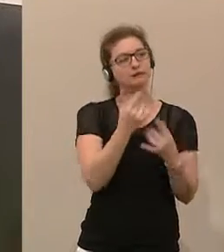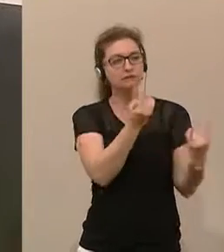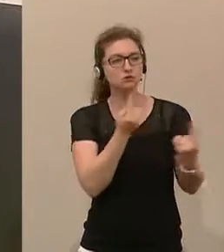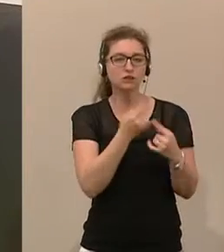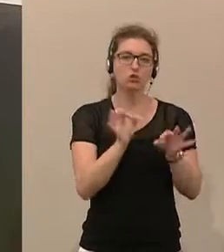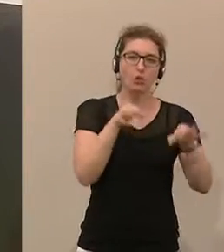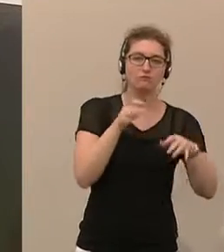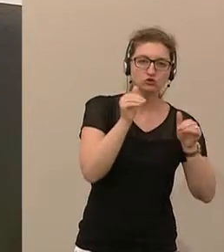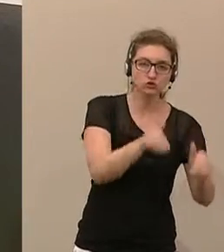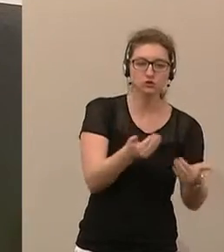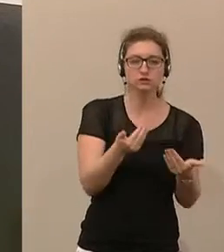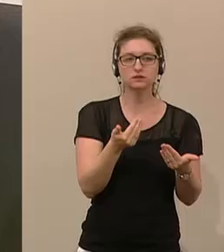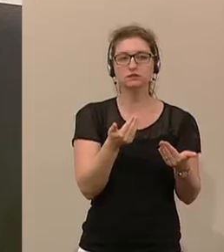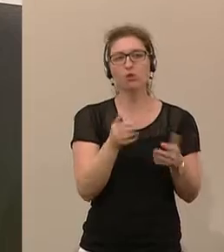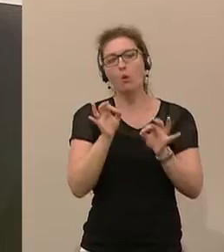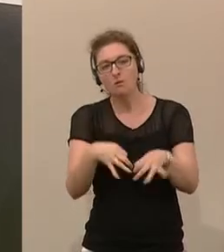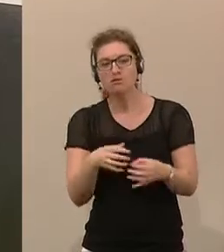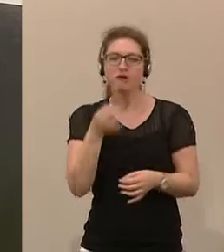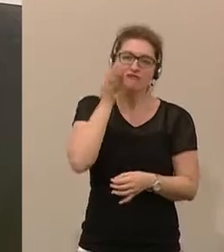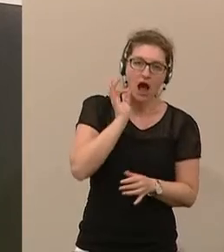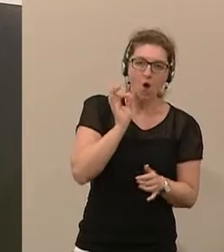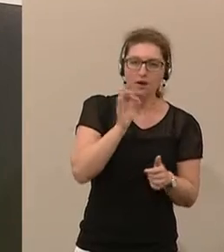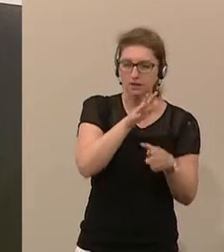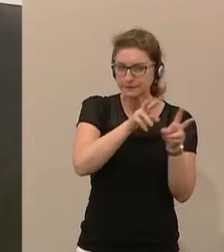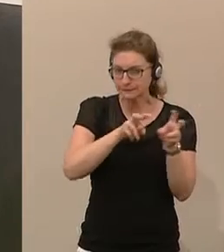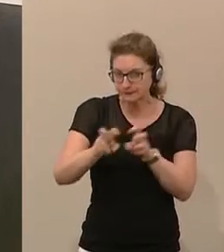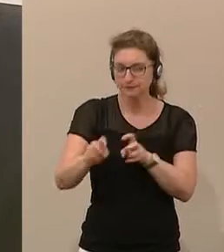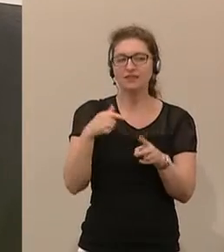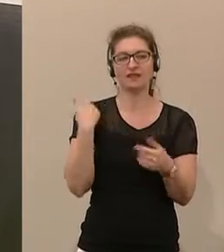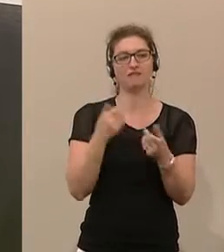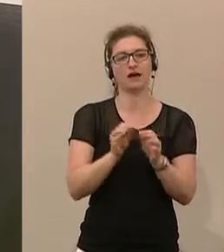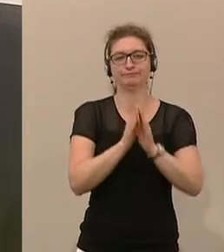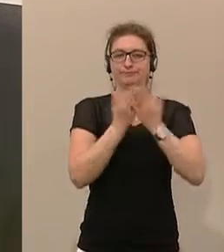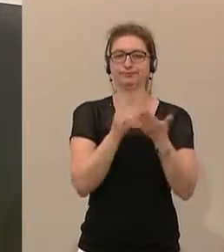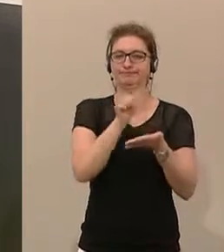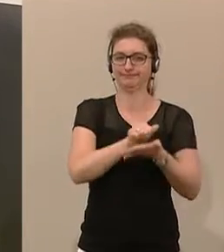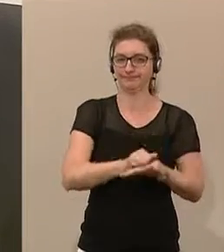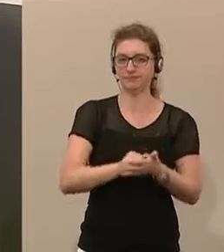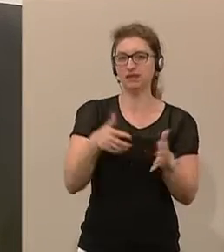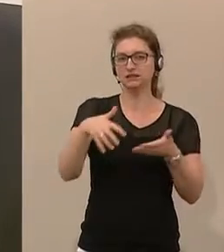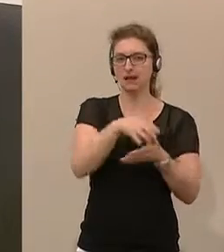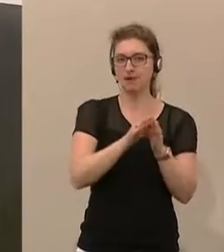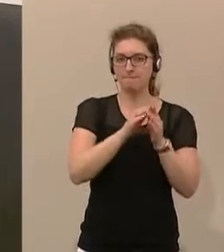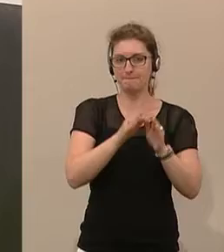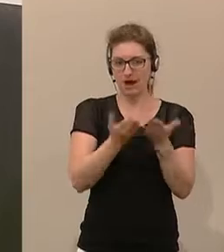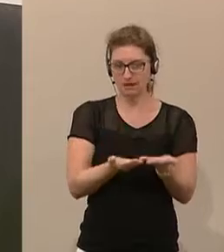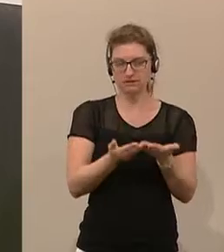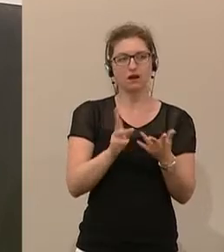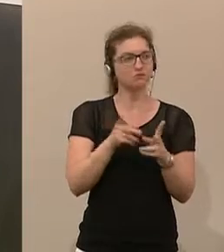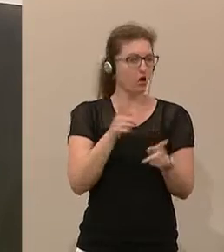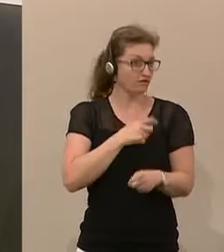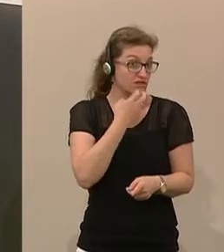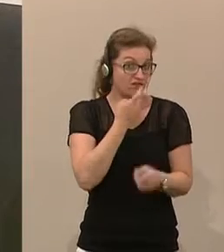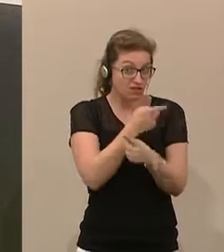Opfer, Opferschutz und Frauen, einen Sammelband gemacht, der, wenn Sie so wollen, auch Ihnen zur